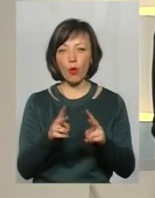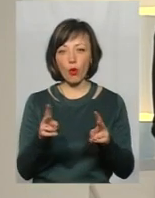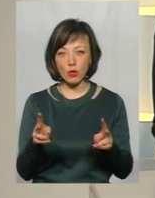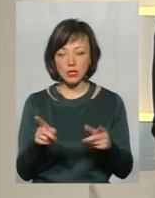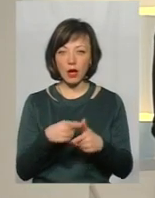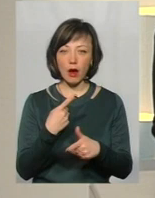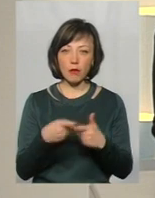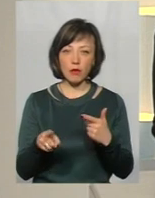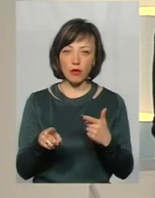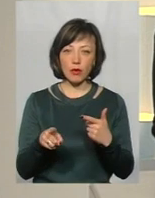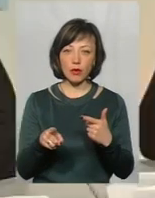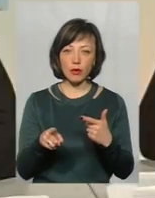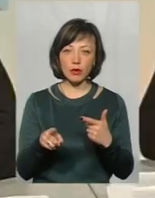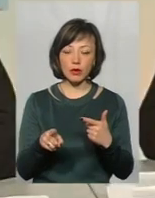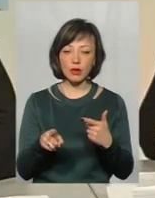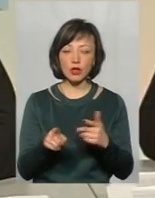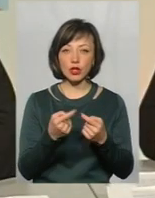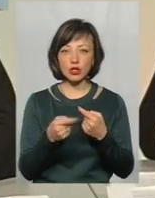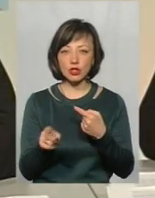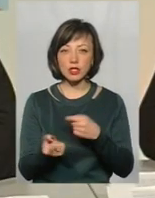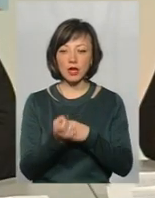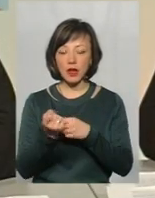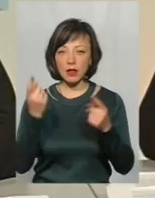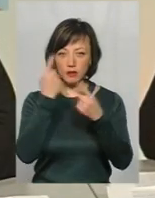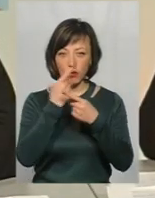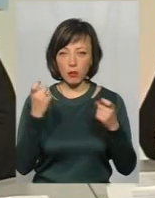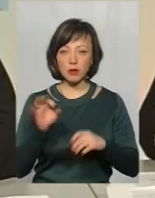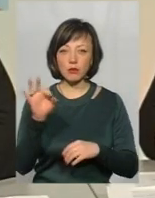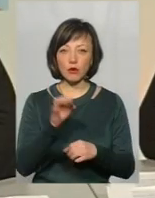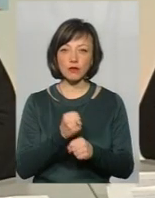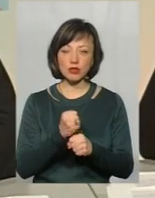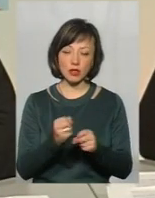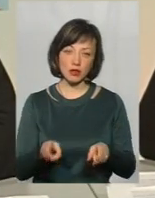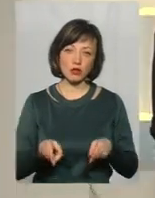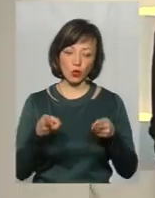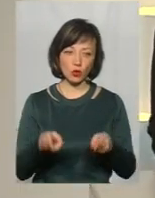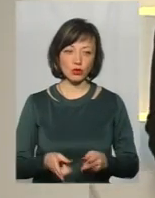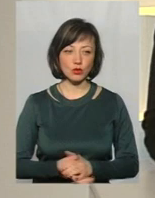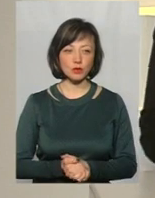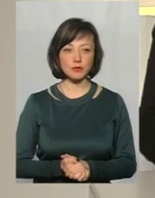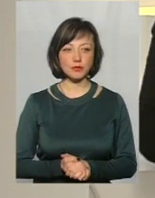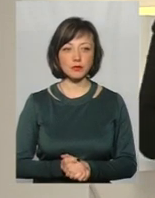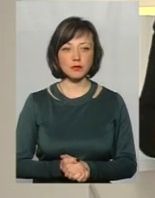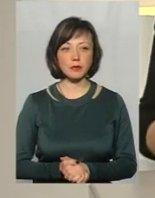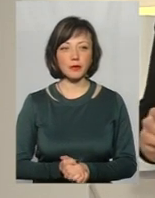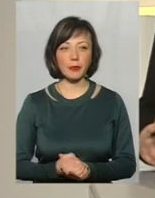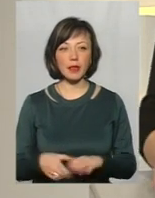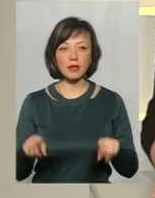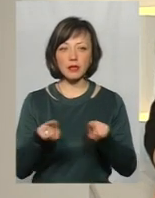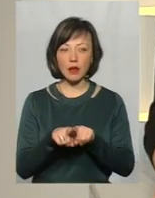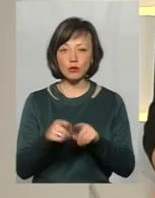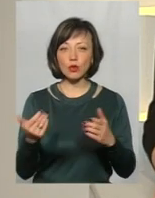або ж виявлення з інших джерел інформації про вчинення злочину. Дякую, пані Алла. Також